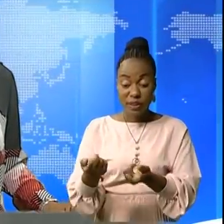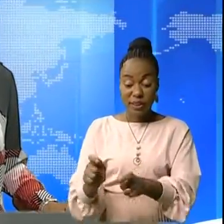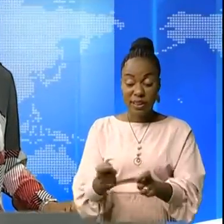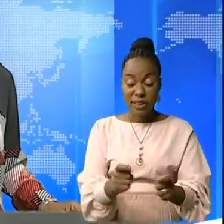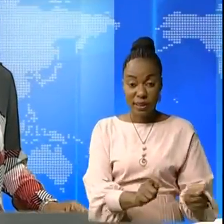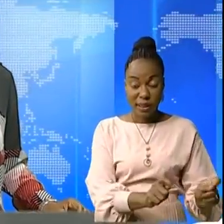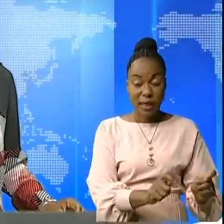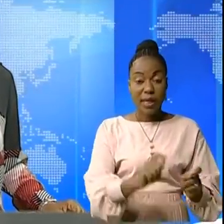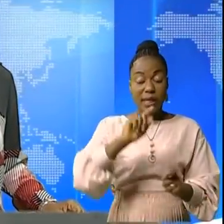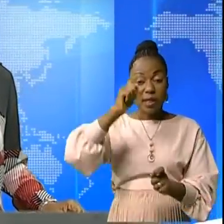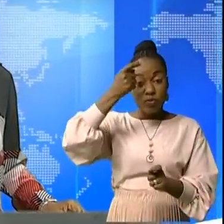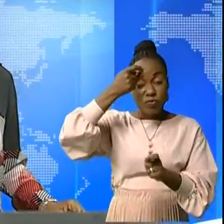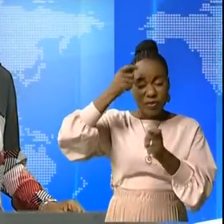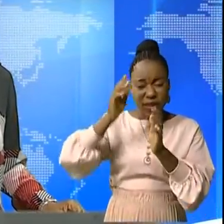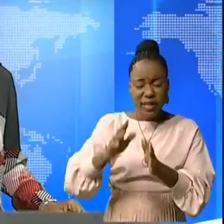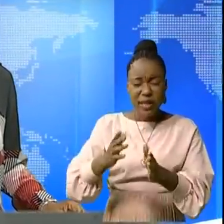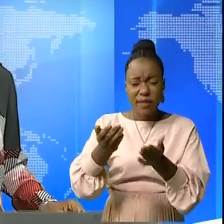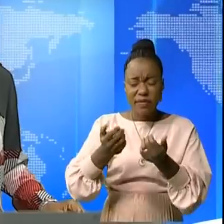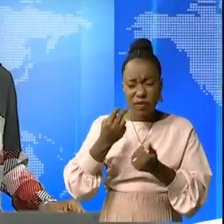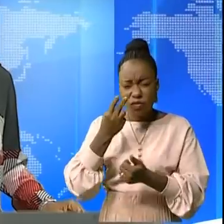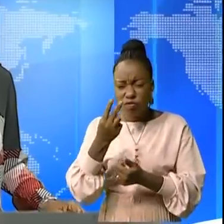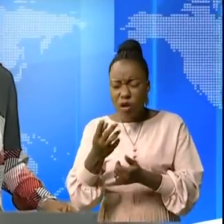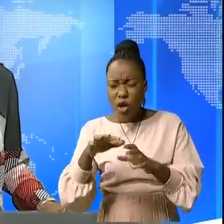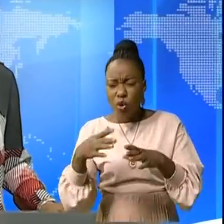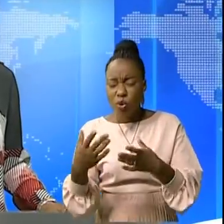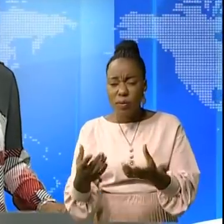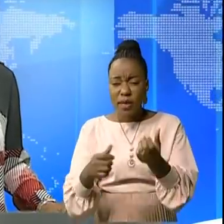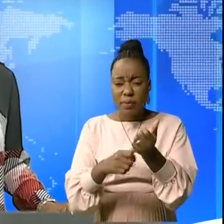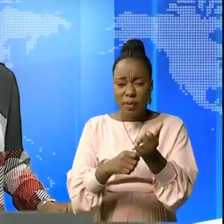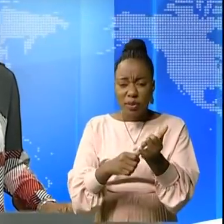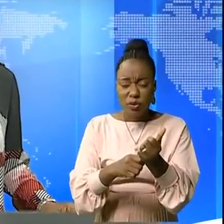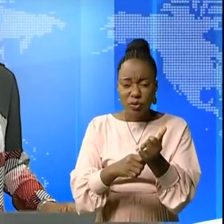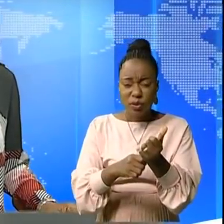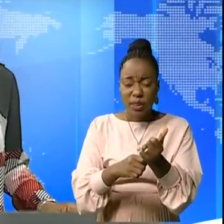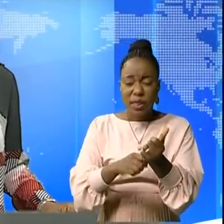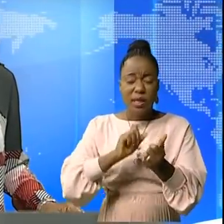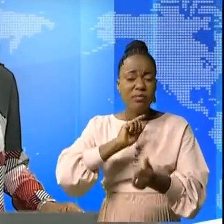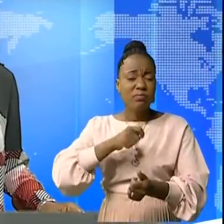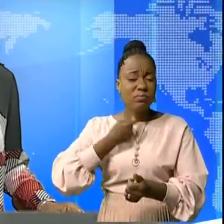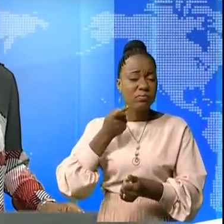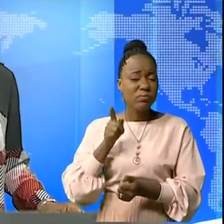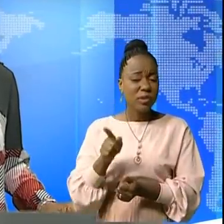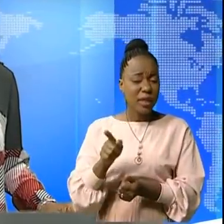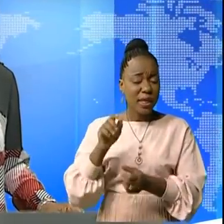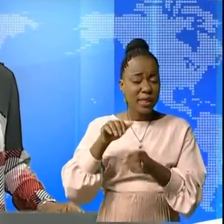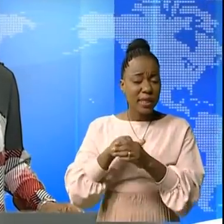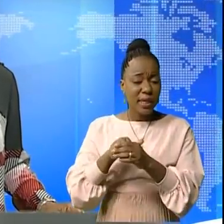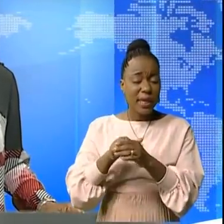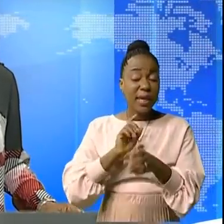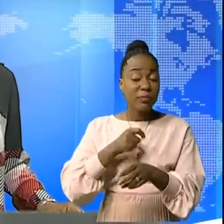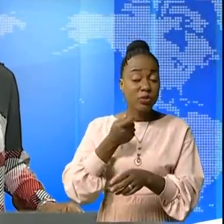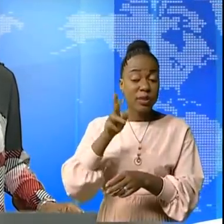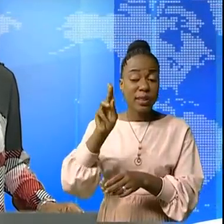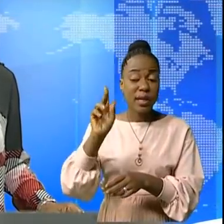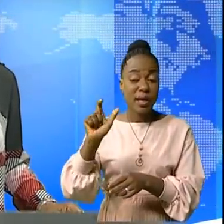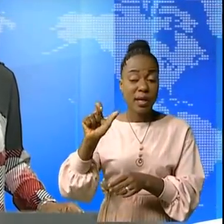veut se rendre compte des conditions dans lesquelles vivent les pensionnaires de la prison centrale de Kalemi. Le gouverneur s'y est